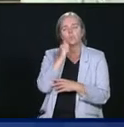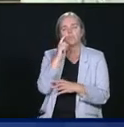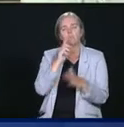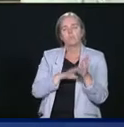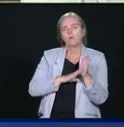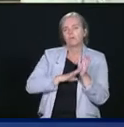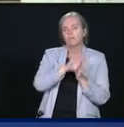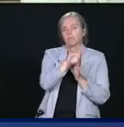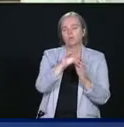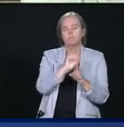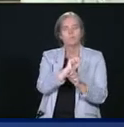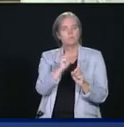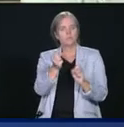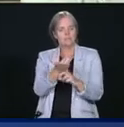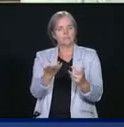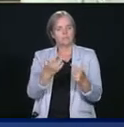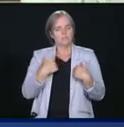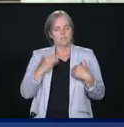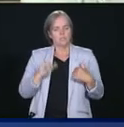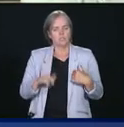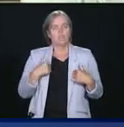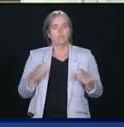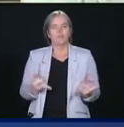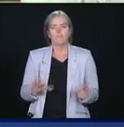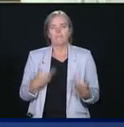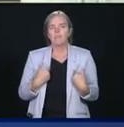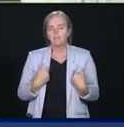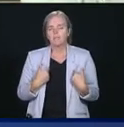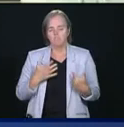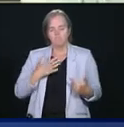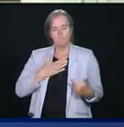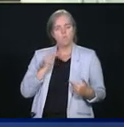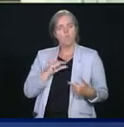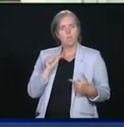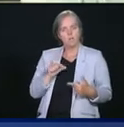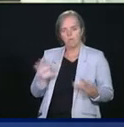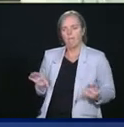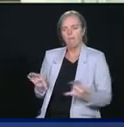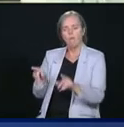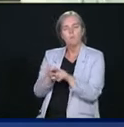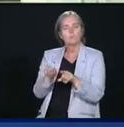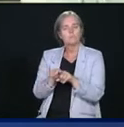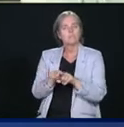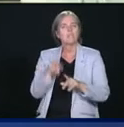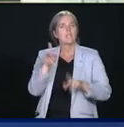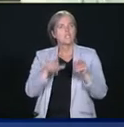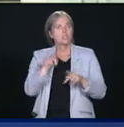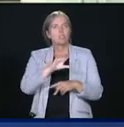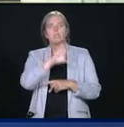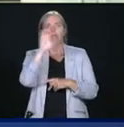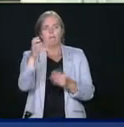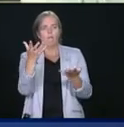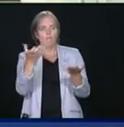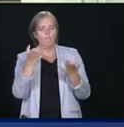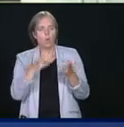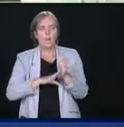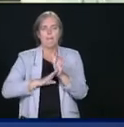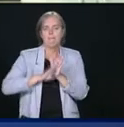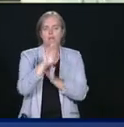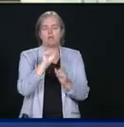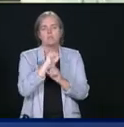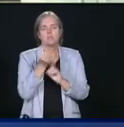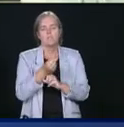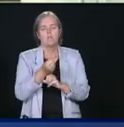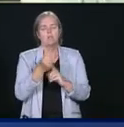situation. C'est ce que je fais, c'est ce que mon gouvernement fait, c'est ce que tous les Canadiens veulent faire pour créer un monde meilleur